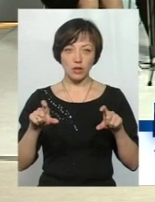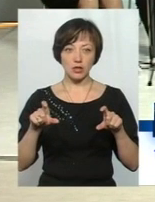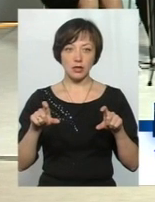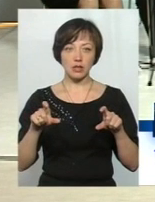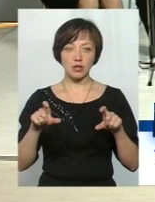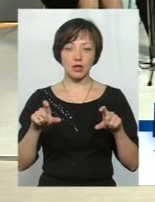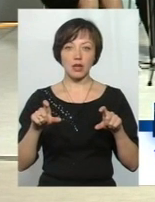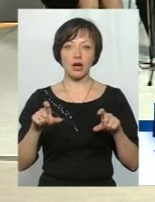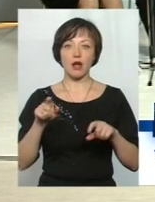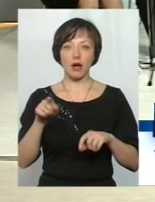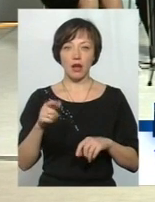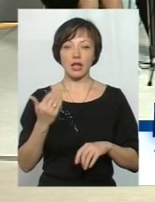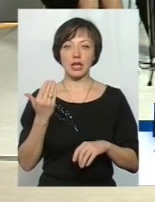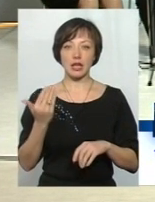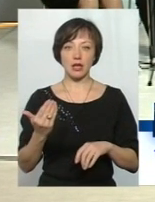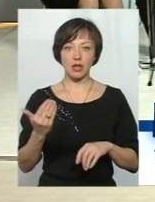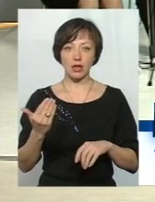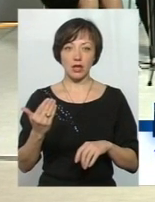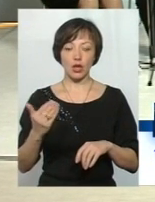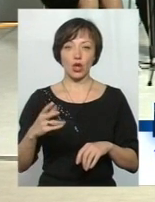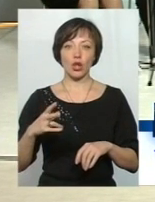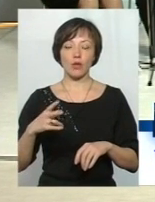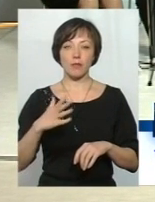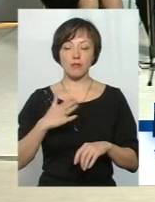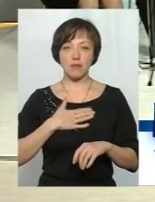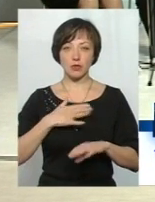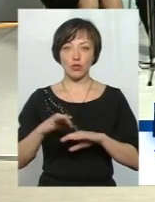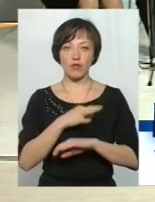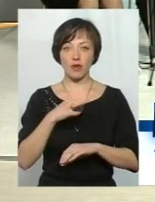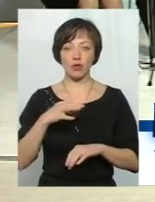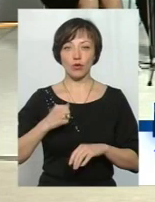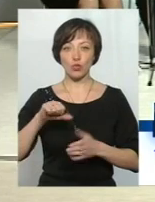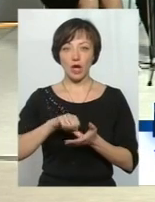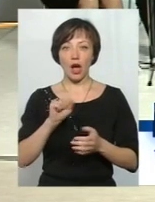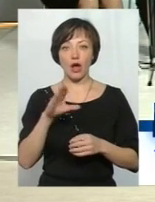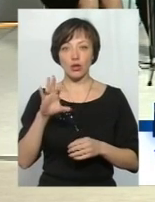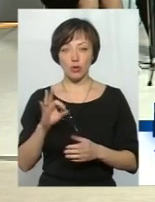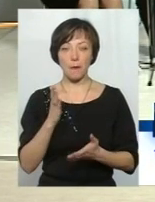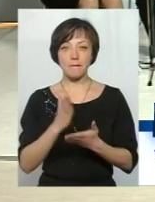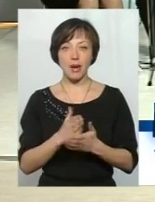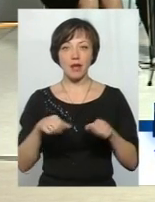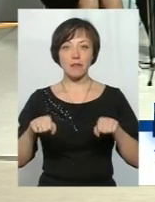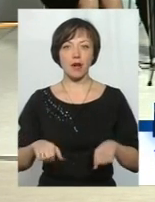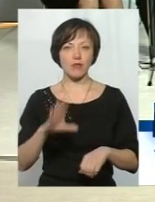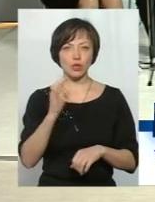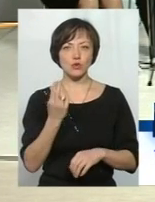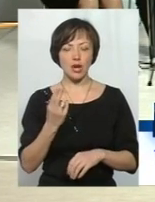батька, який брав консотерористичні операції. Чи має вона права на соціальну стипендію?